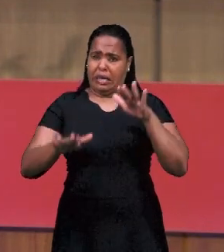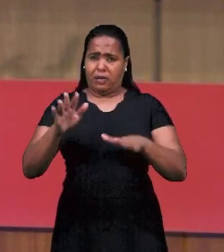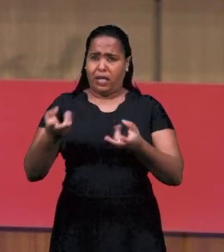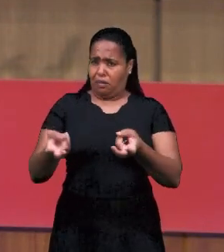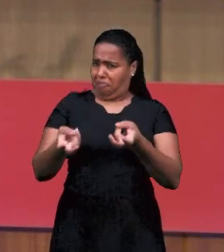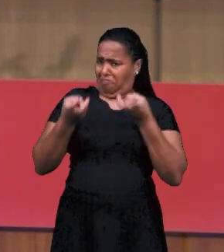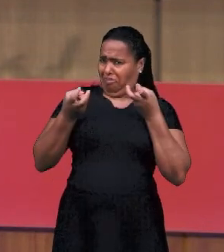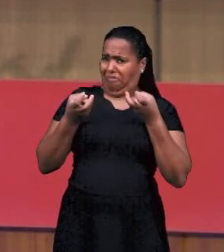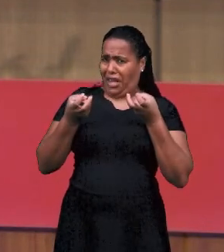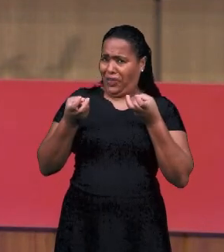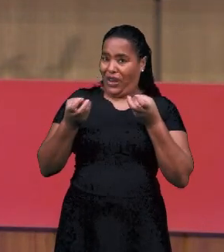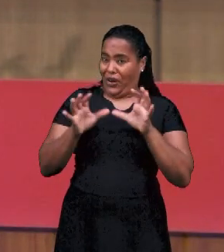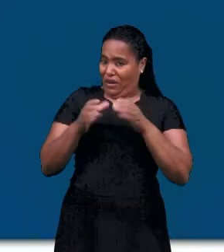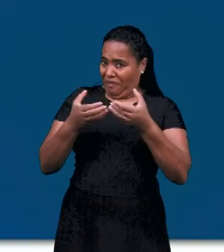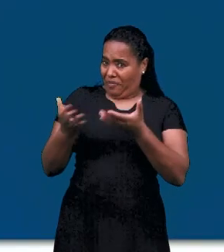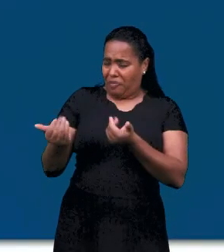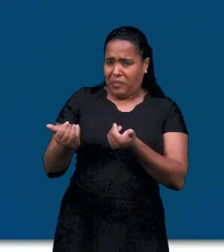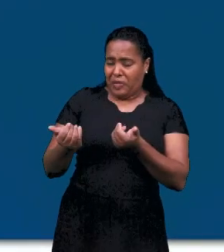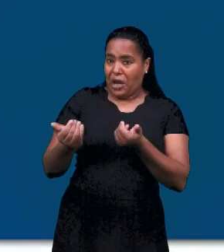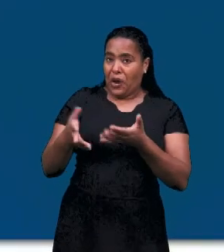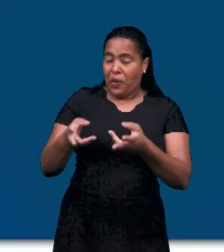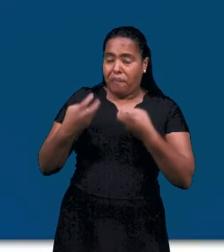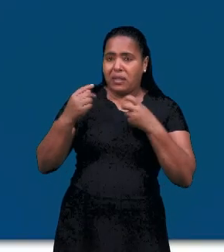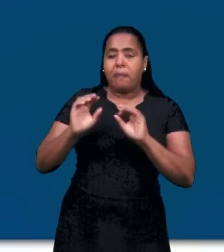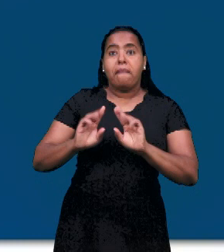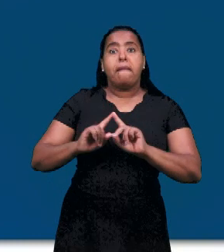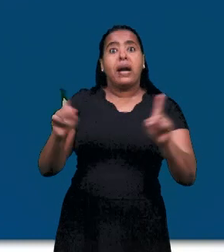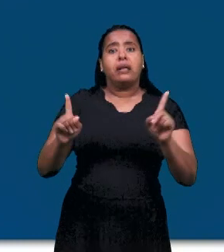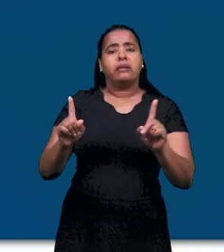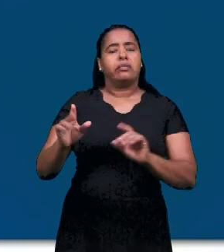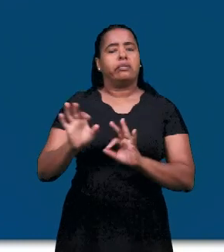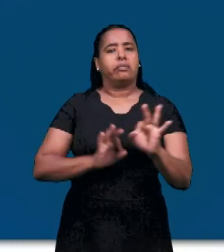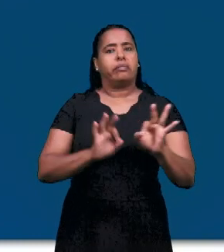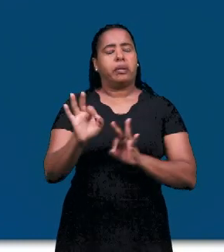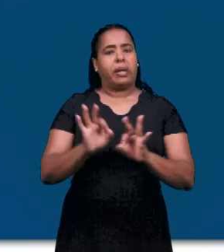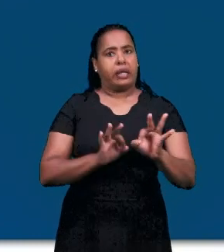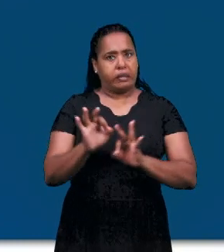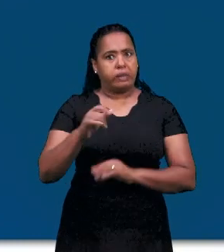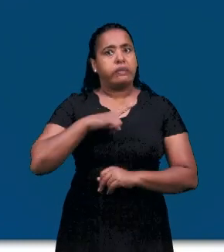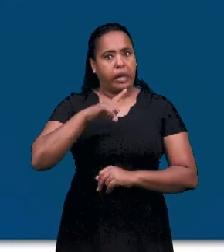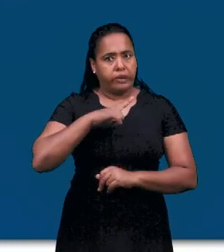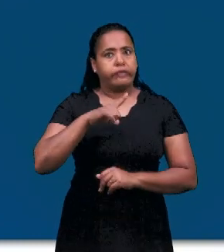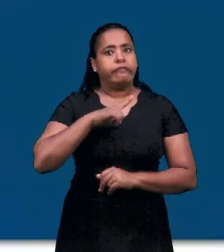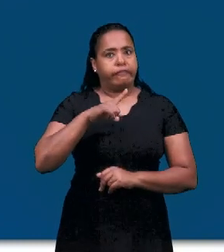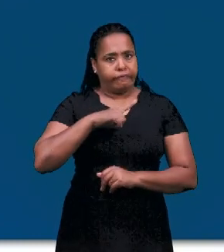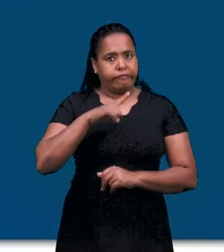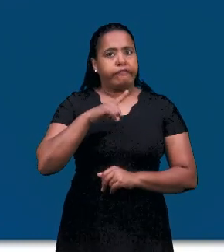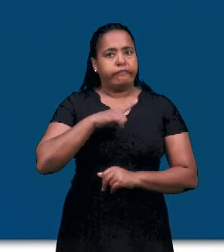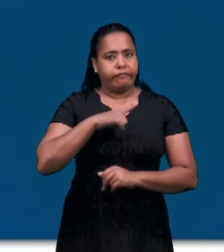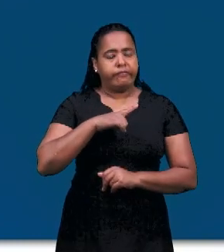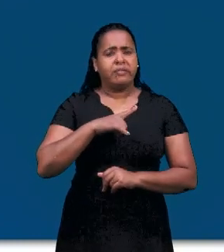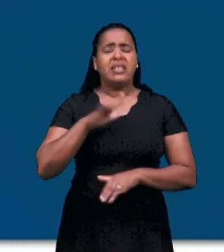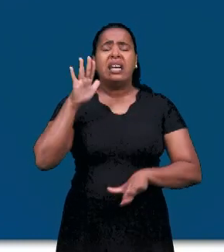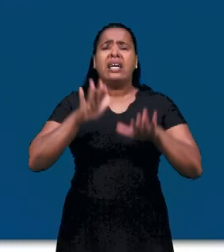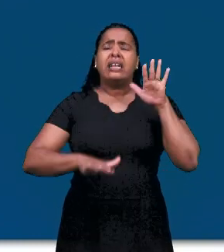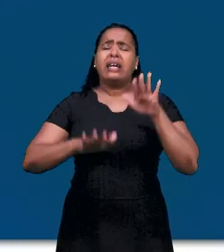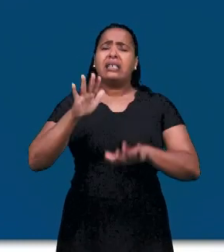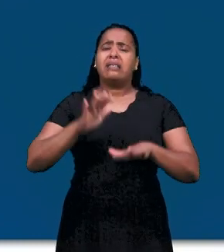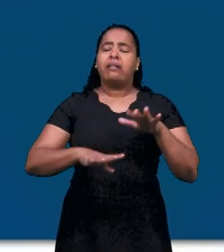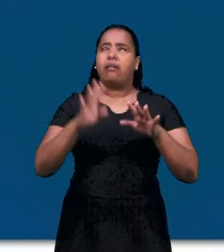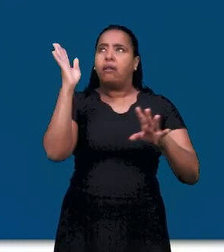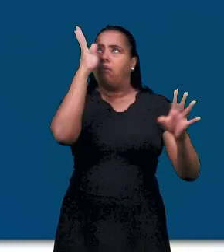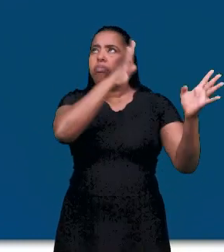Святой в этот час совершать. Иногда вы даже не замечаете, да? Есть приготовление к